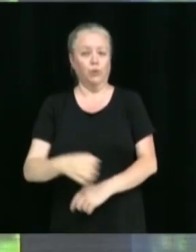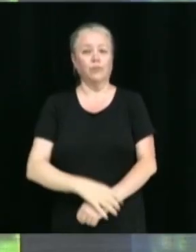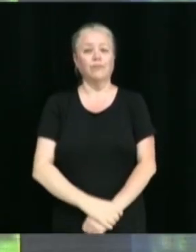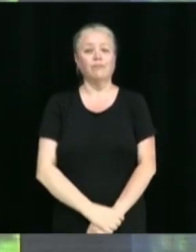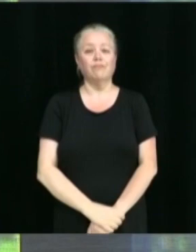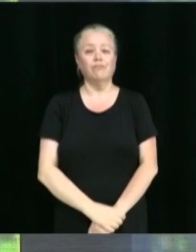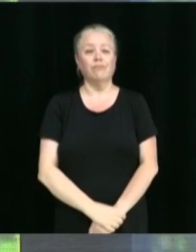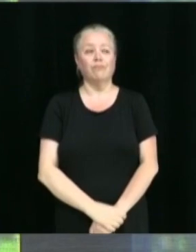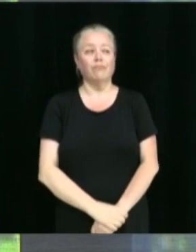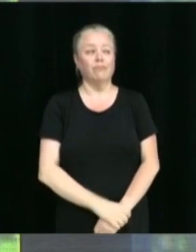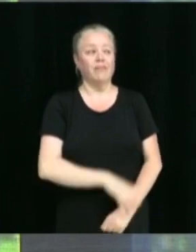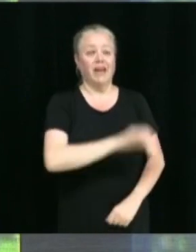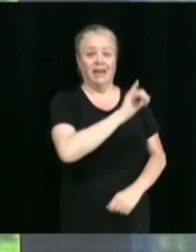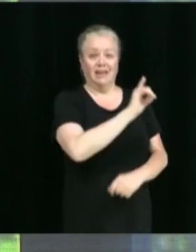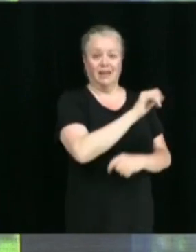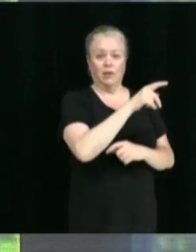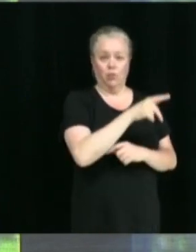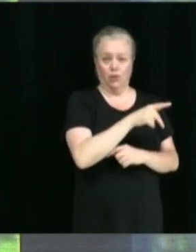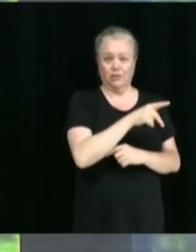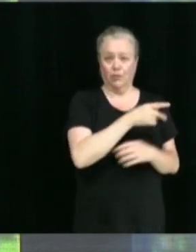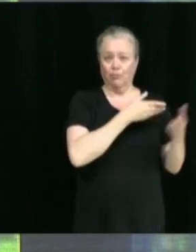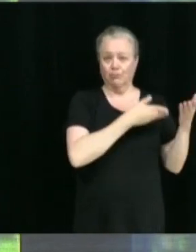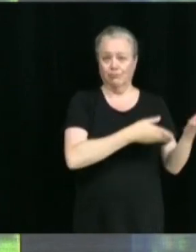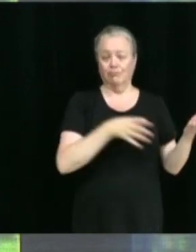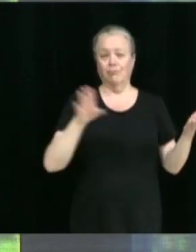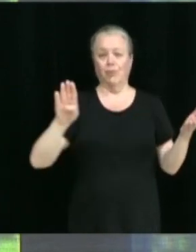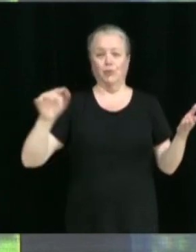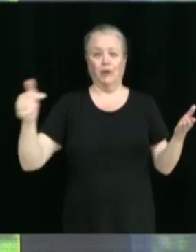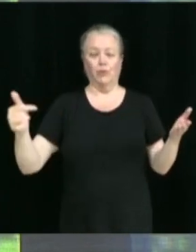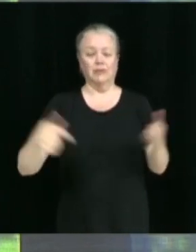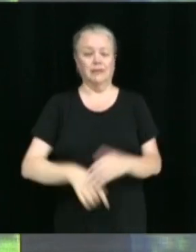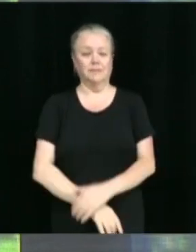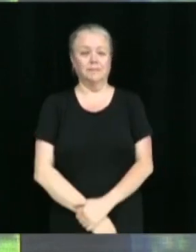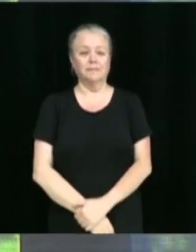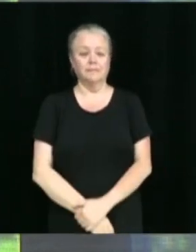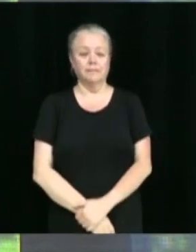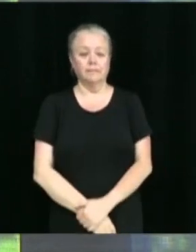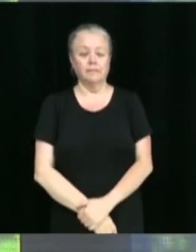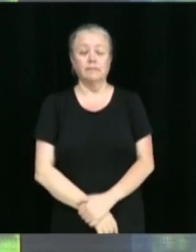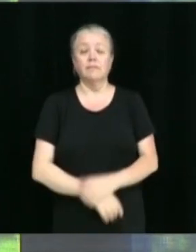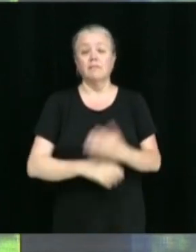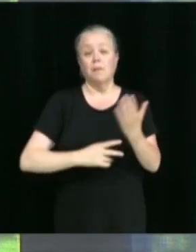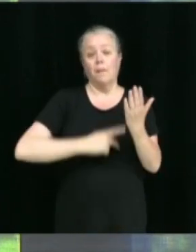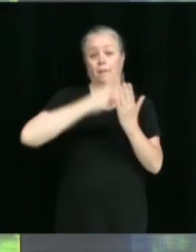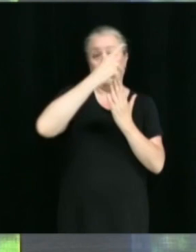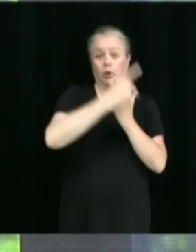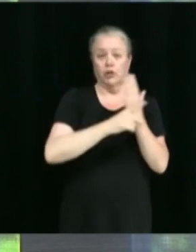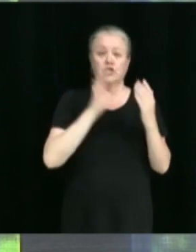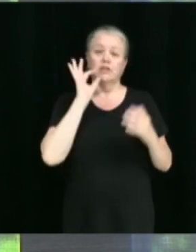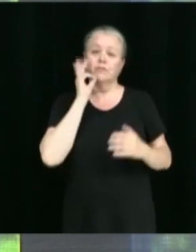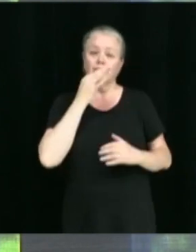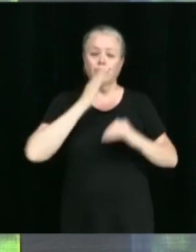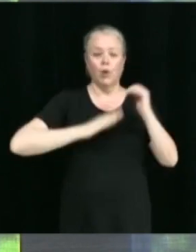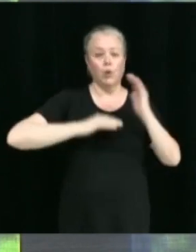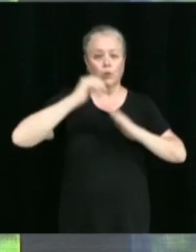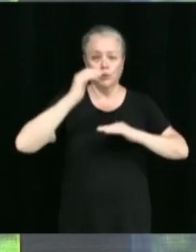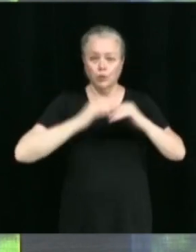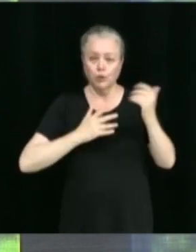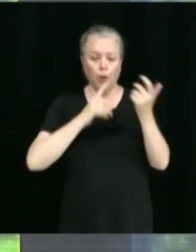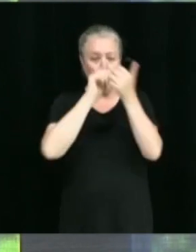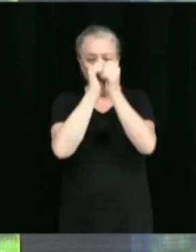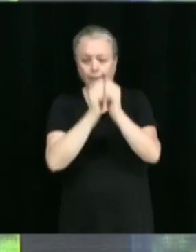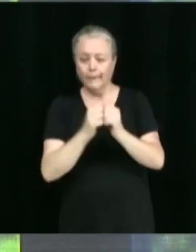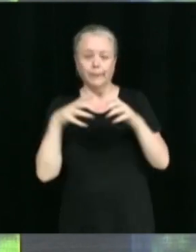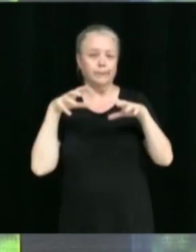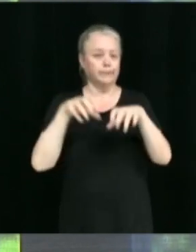Yannick Poisson, Benoît-Gauthier. Projet particulier de construction de modification ou d'occupation d'un